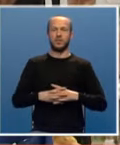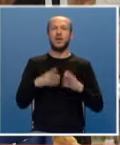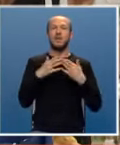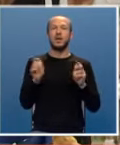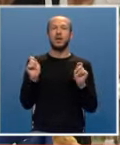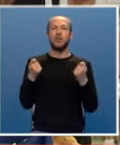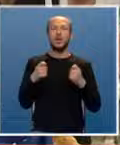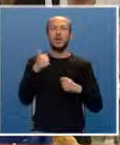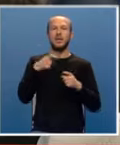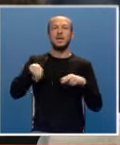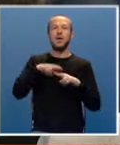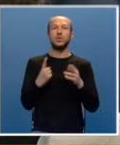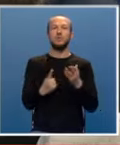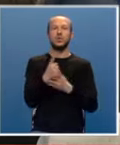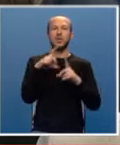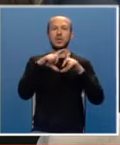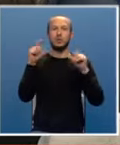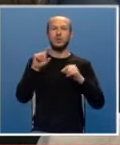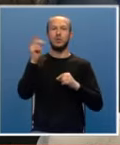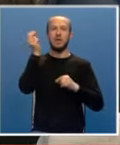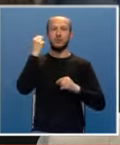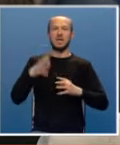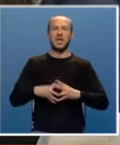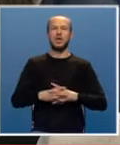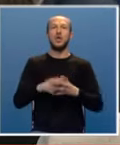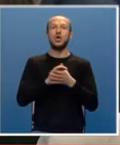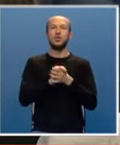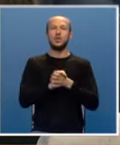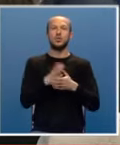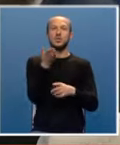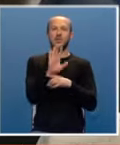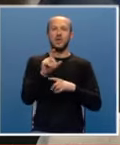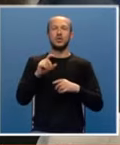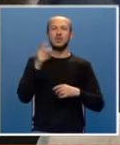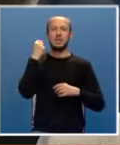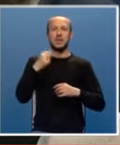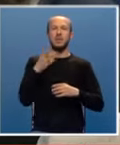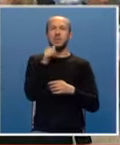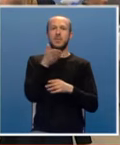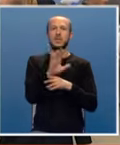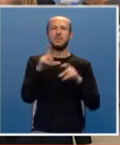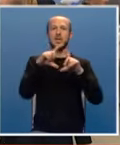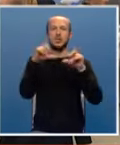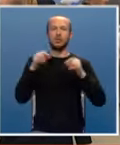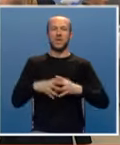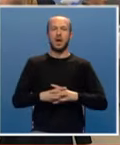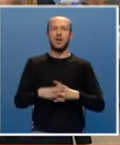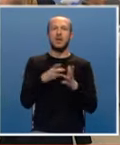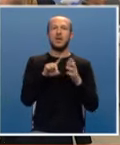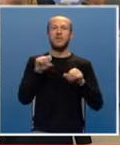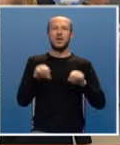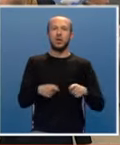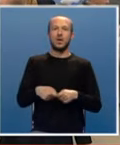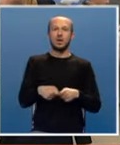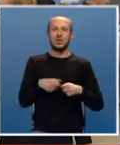Veliki jubilej jedne od najuspješnijih institucija Republike Srpske čestitali su zvaničnici Srpske, predstavnici institucija, nevladinih